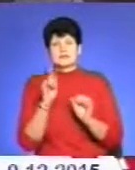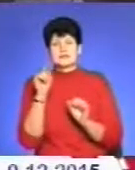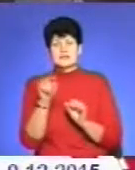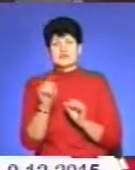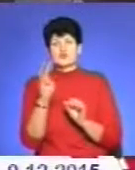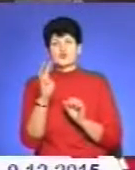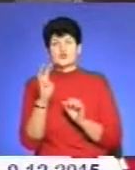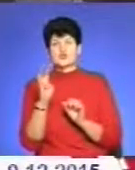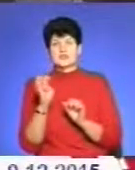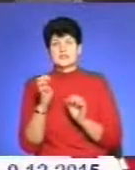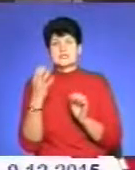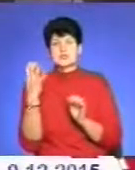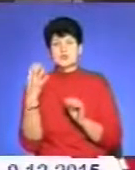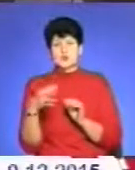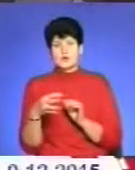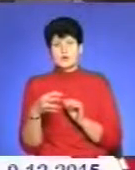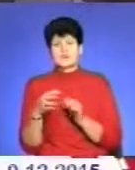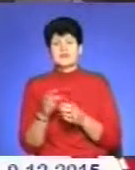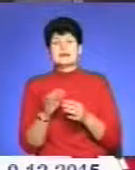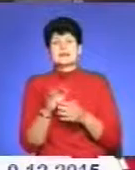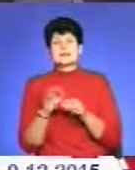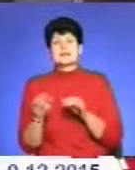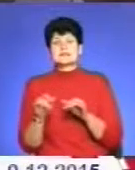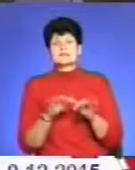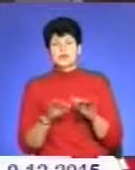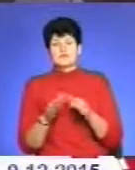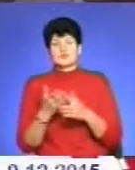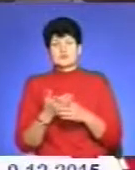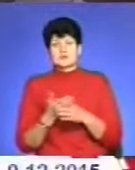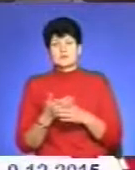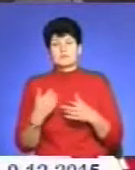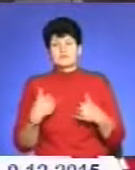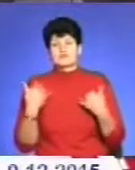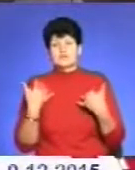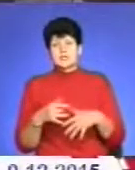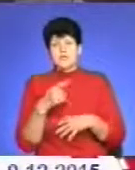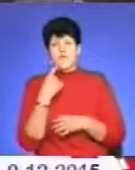в день. Справ субсидії. Тобто, ми вже говоримо,